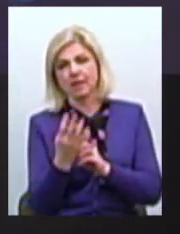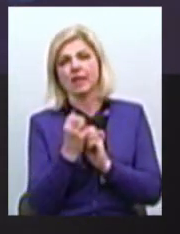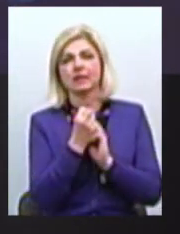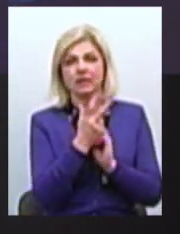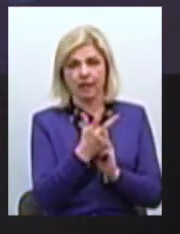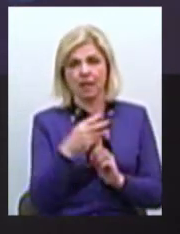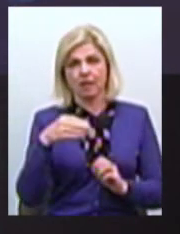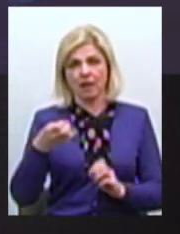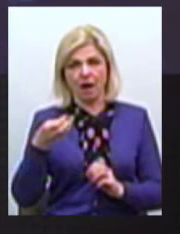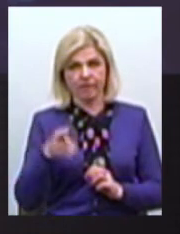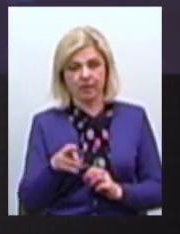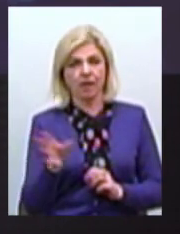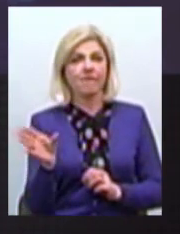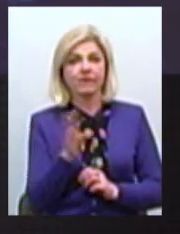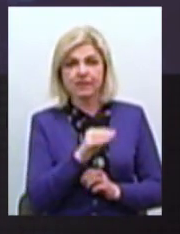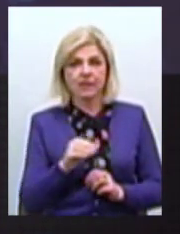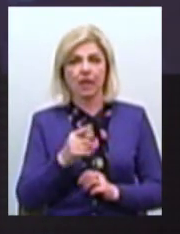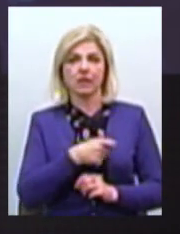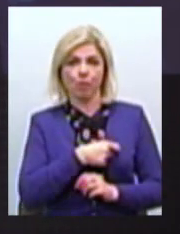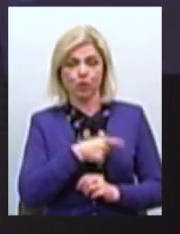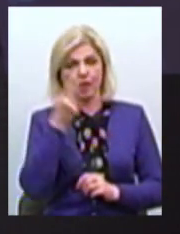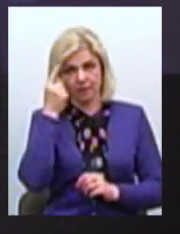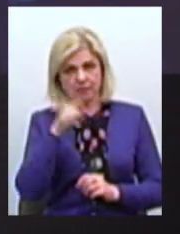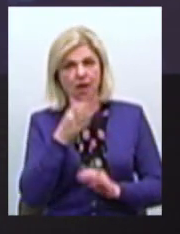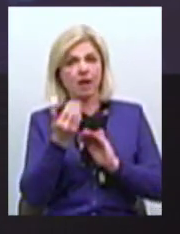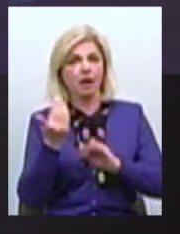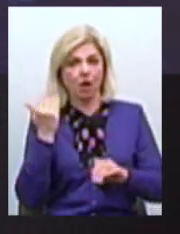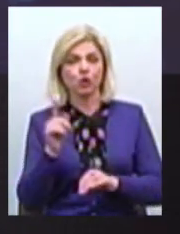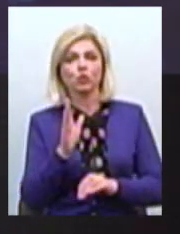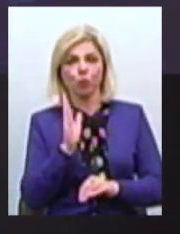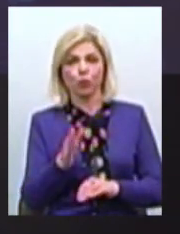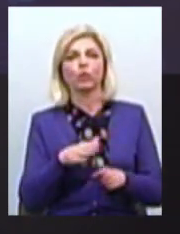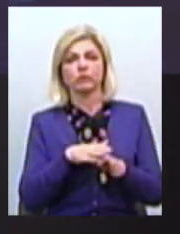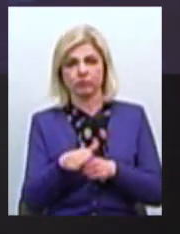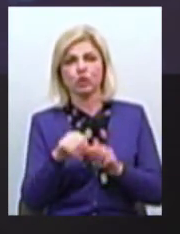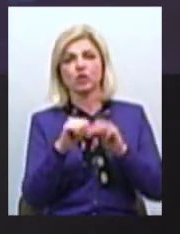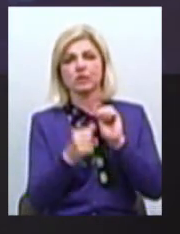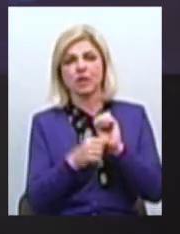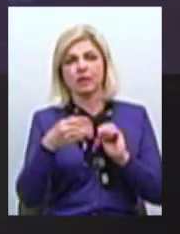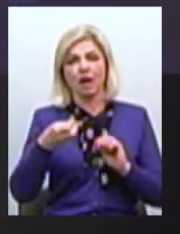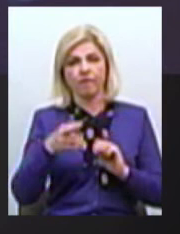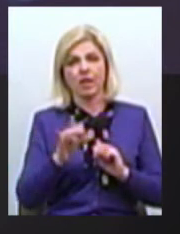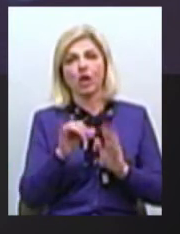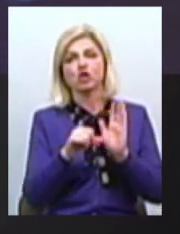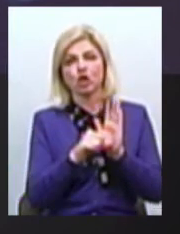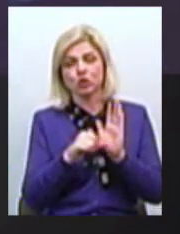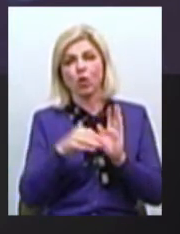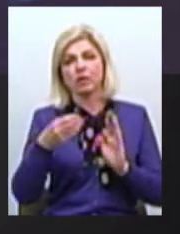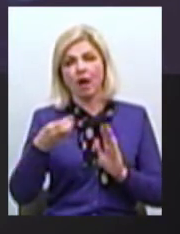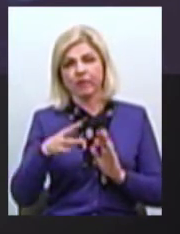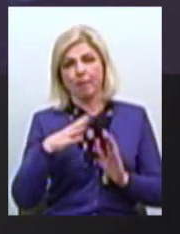травня Тобто всі депутати знали завчасно, що це буде 16 травня І 6 травня я опублікувала